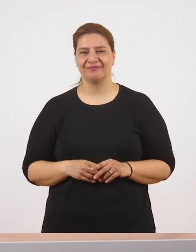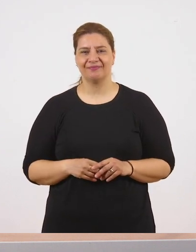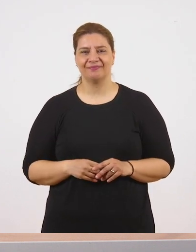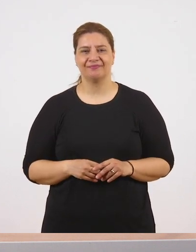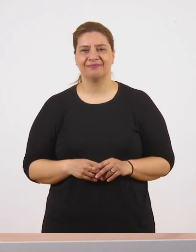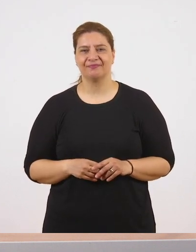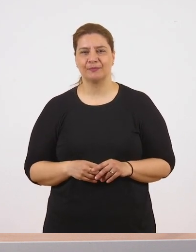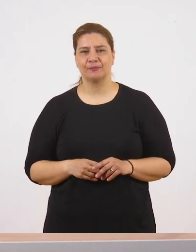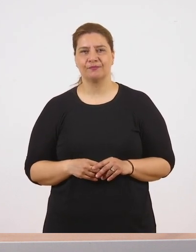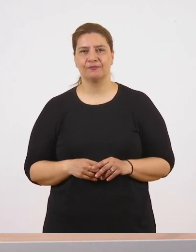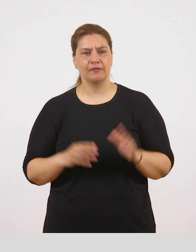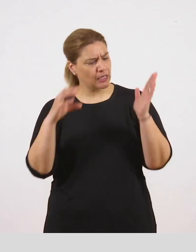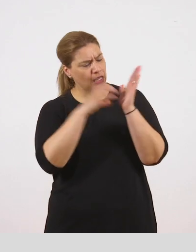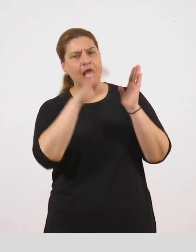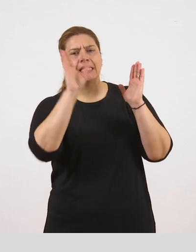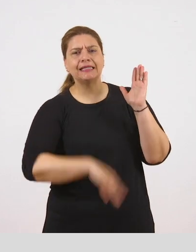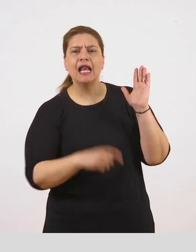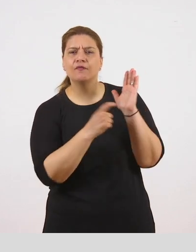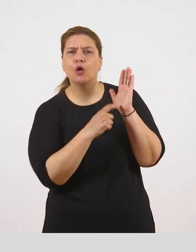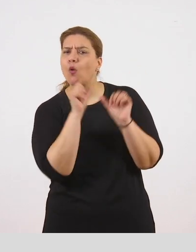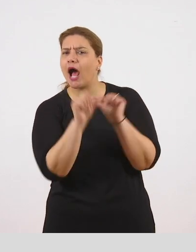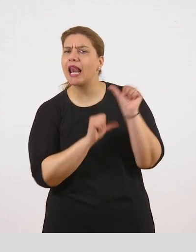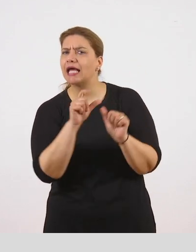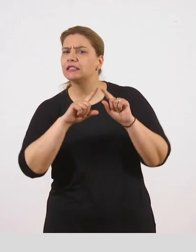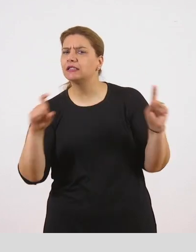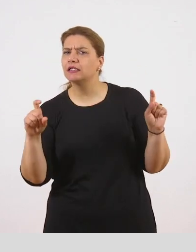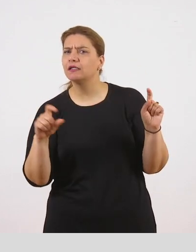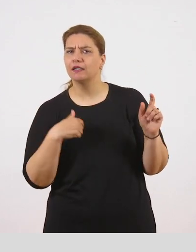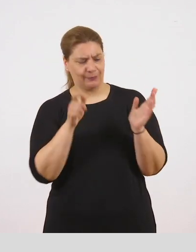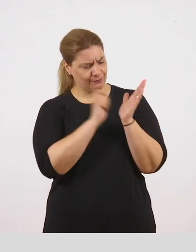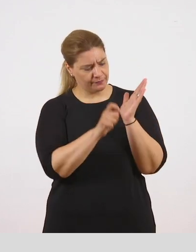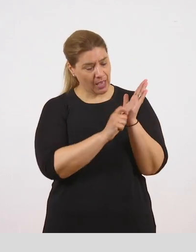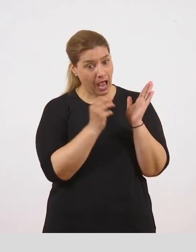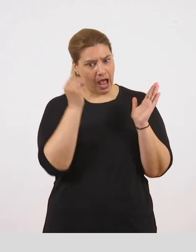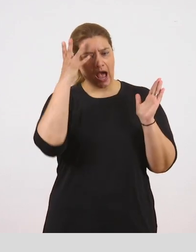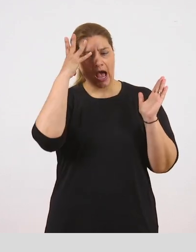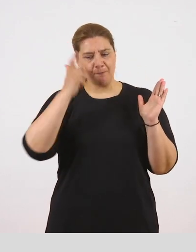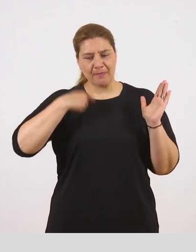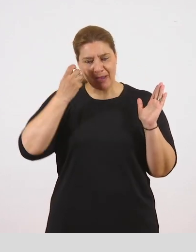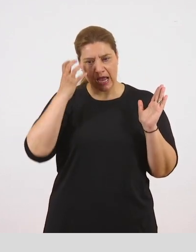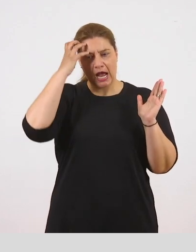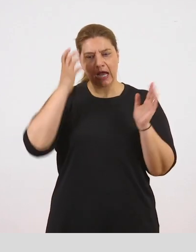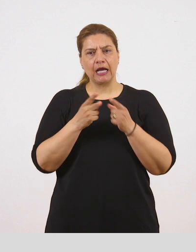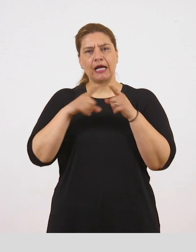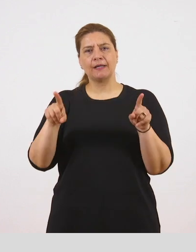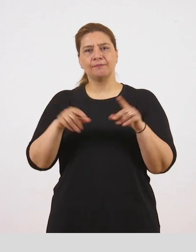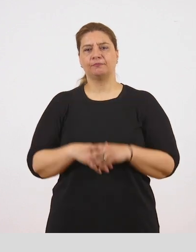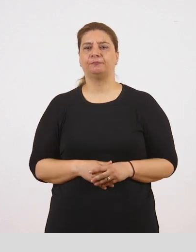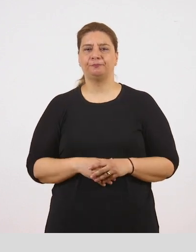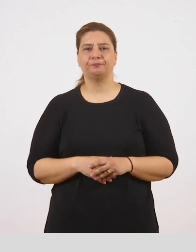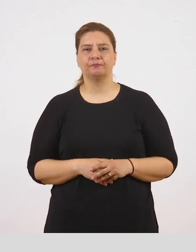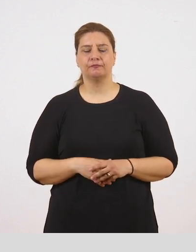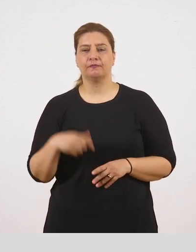Τι αλλάζει στην τελευταία παράγραφο. Τι θυμάται η συγγραφέας. Για να δούμε.